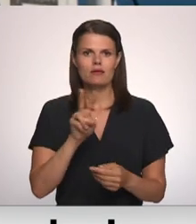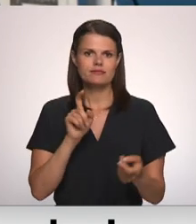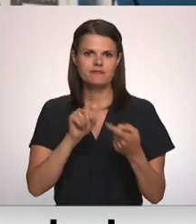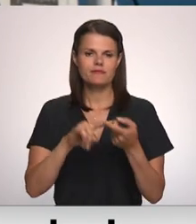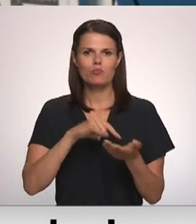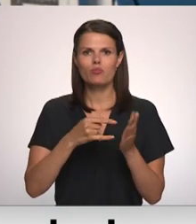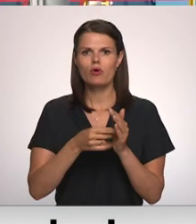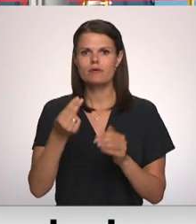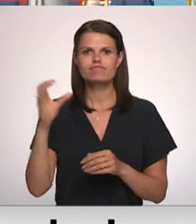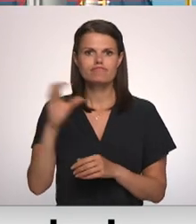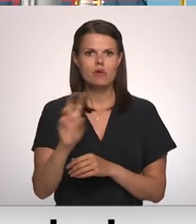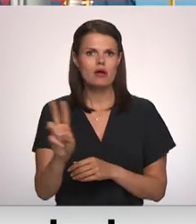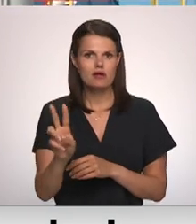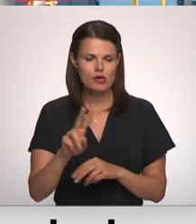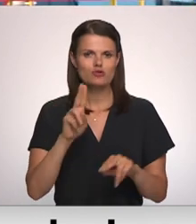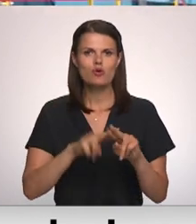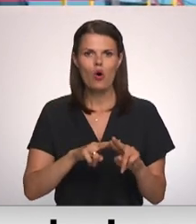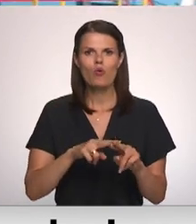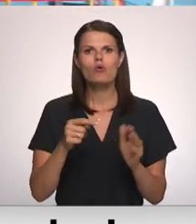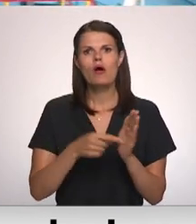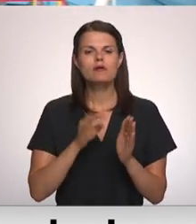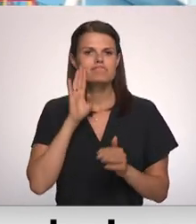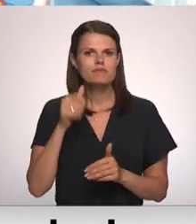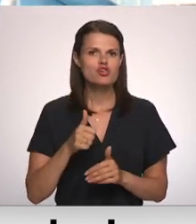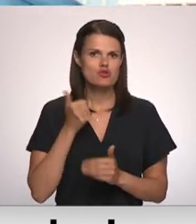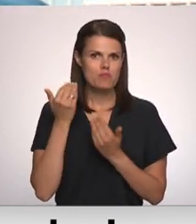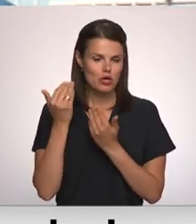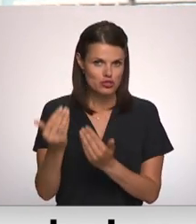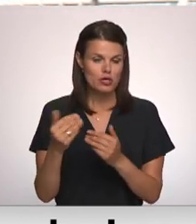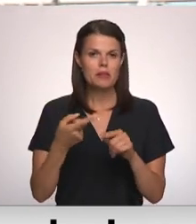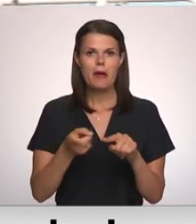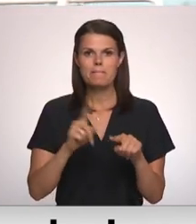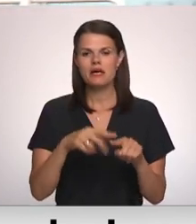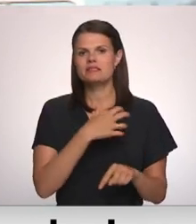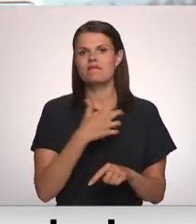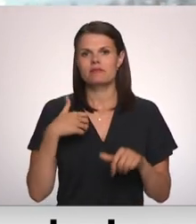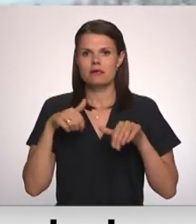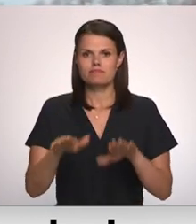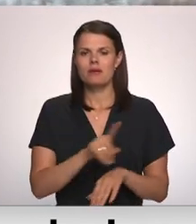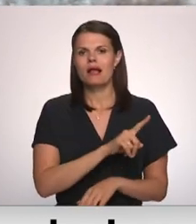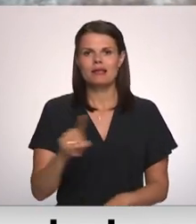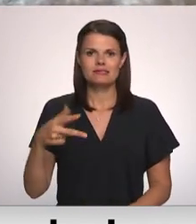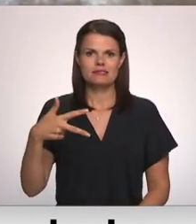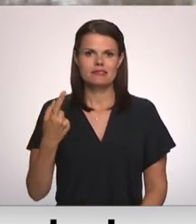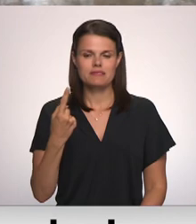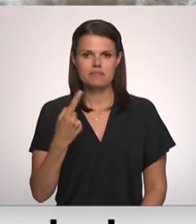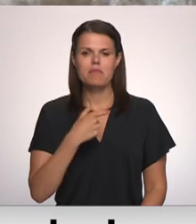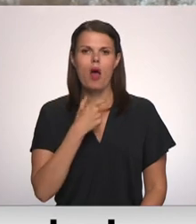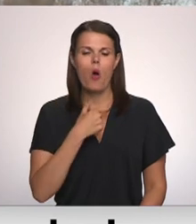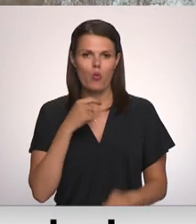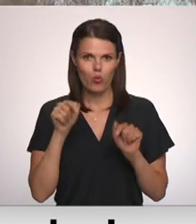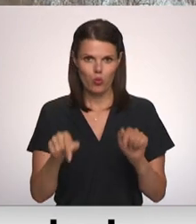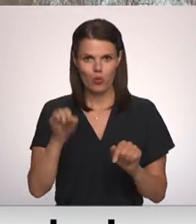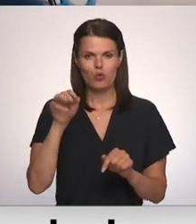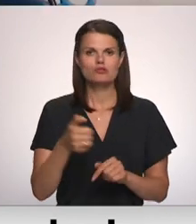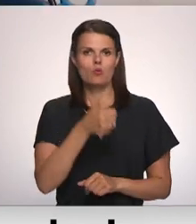projektu finansētājiem, gan ar potenciālajiem īpašniekiem. Līdz ar to valdība nolēma, ka vēl līdz šā gada 31. augustam